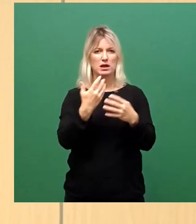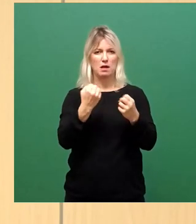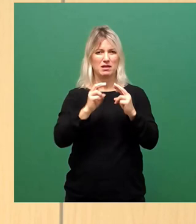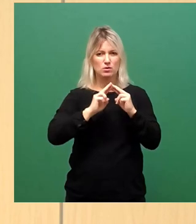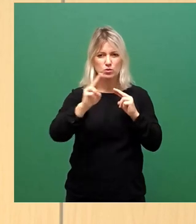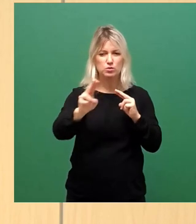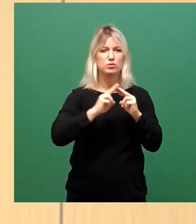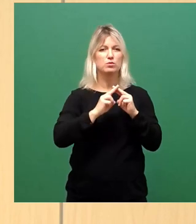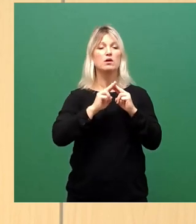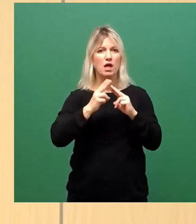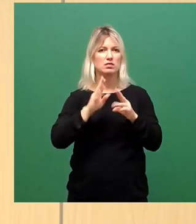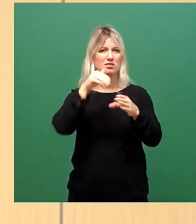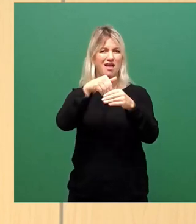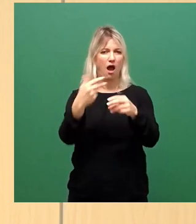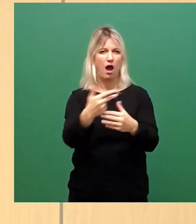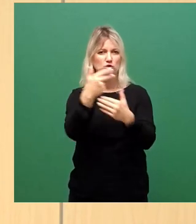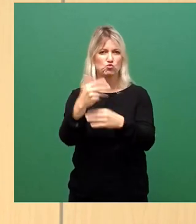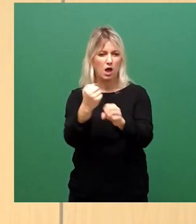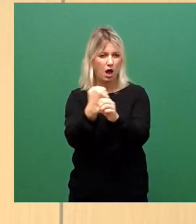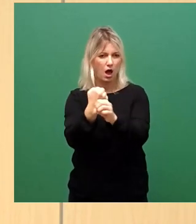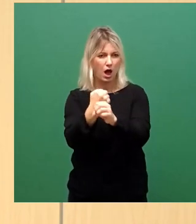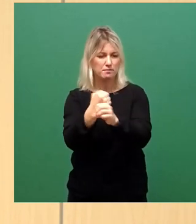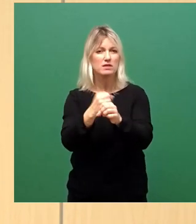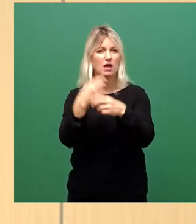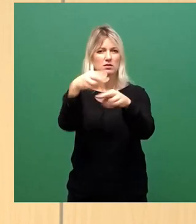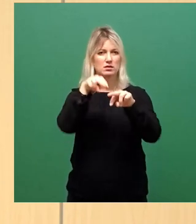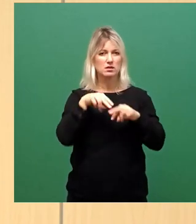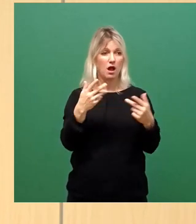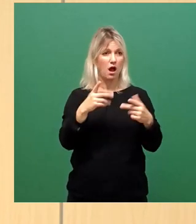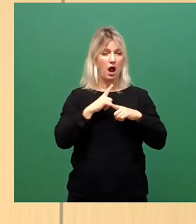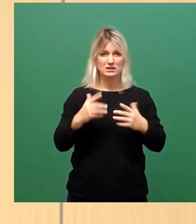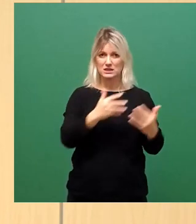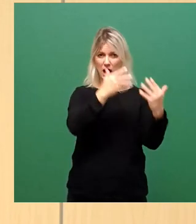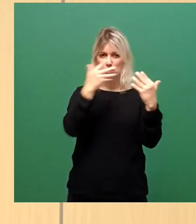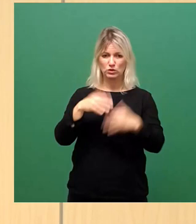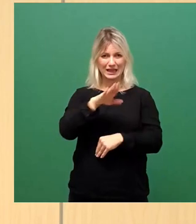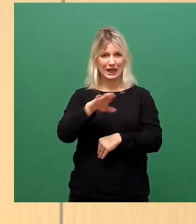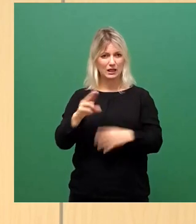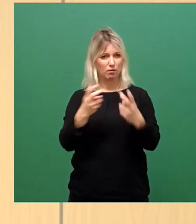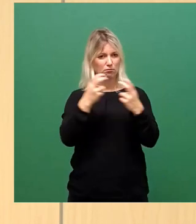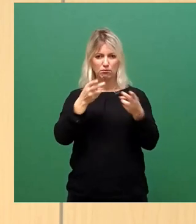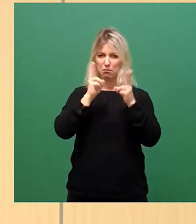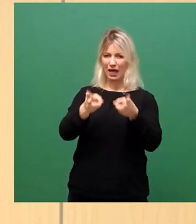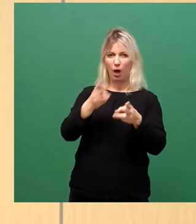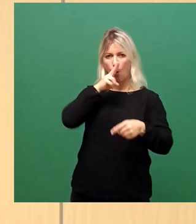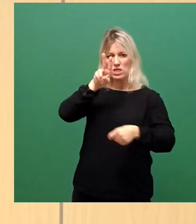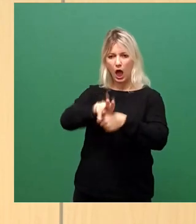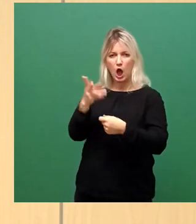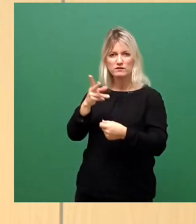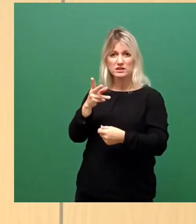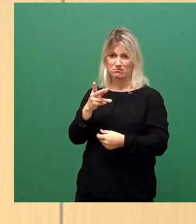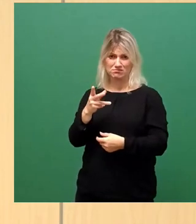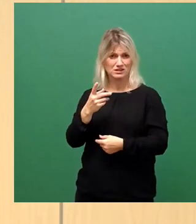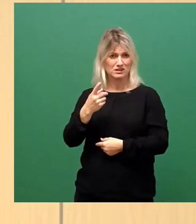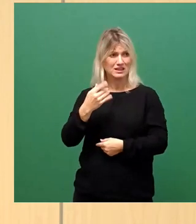arbeiten und dann im Prinzip zehn Stunden ihre Kinder unbeaufsichtigt sind. Das muten Sie dann einfach mal so zu. Es hat nämlich nicht jeder die Möglichkeit, einfach